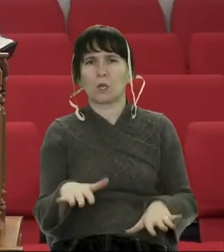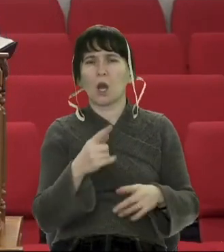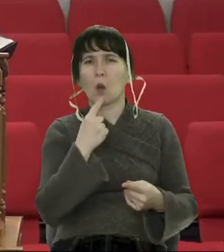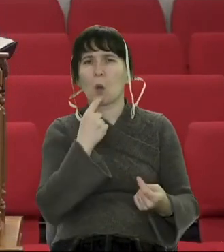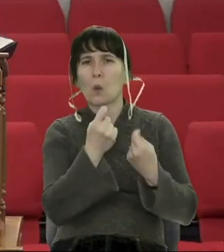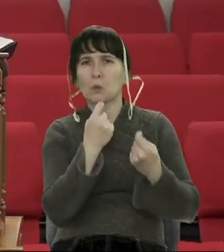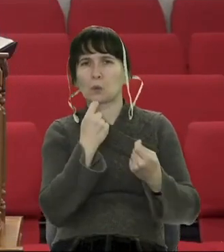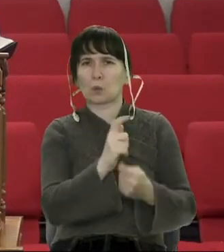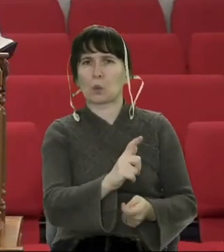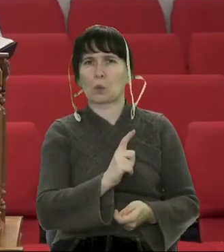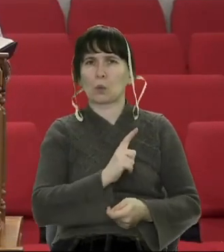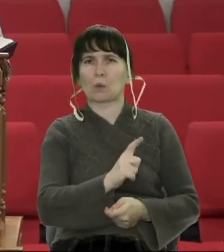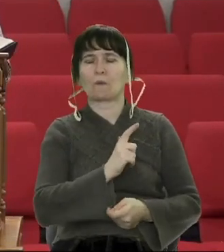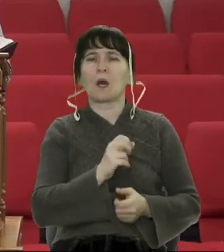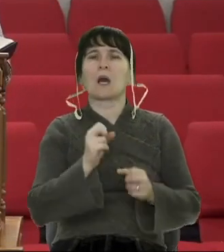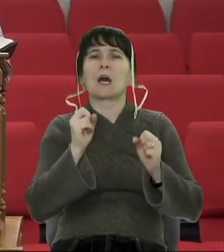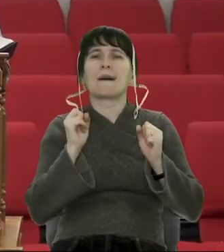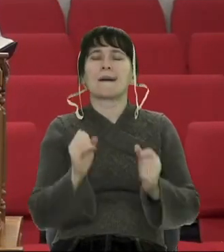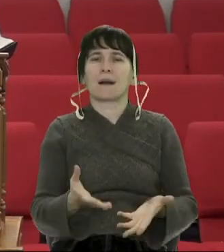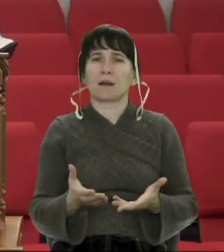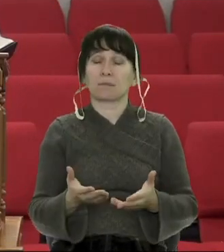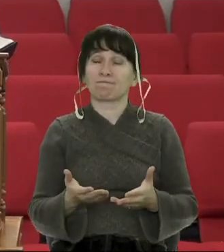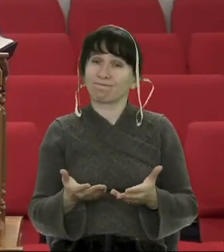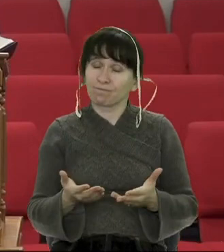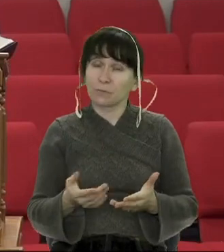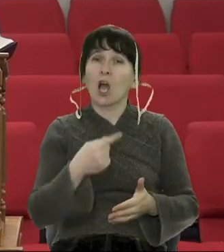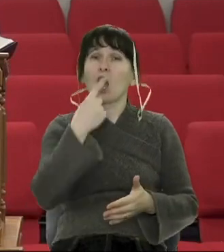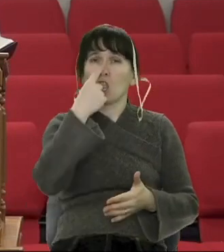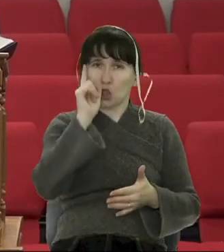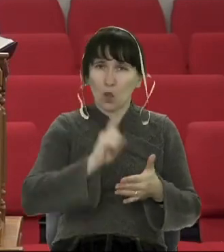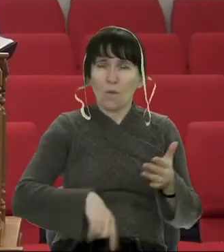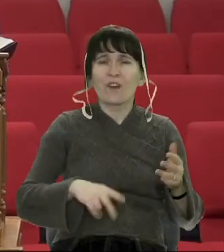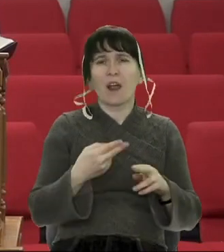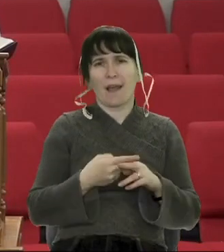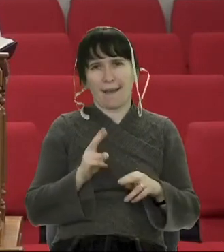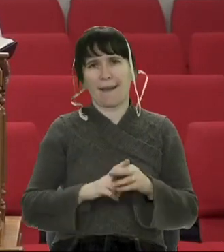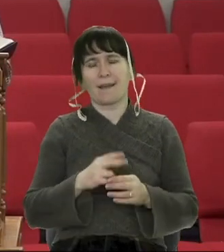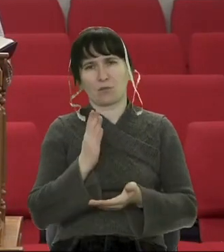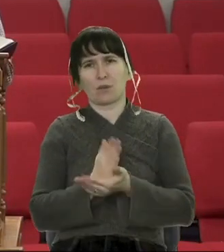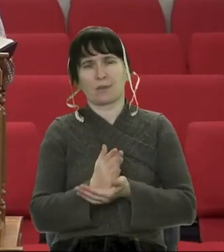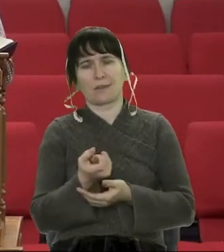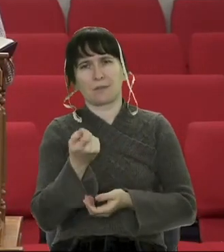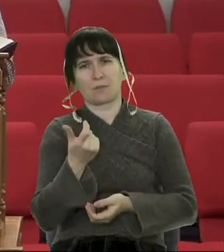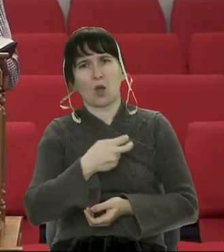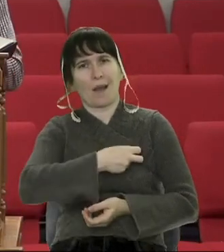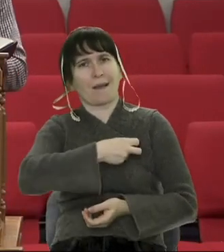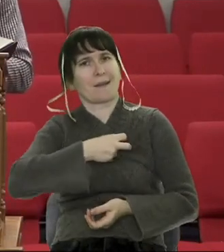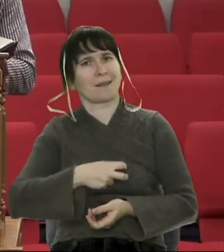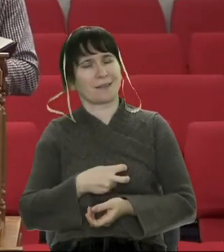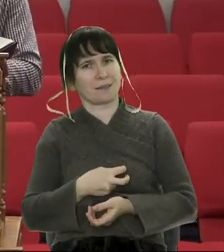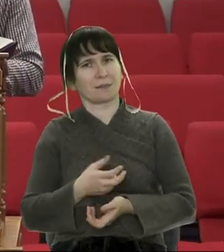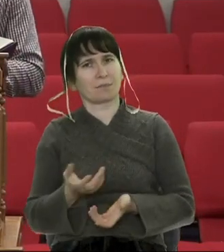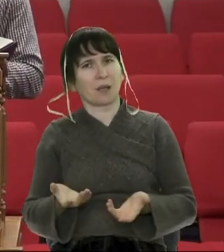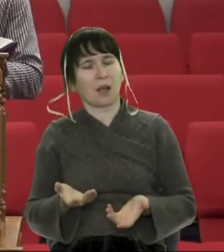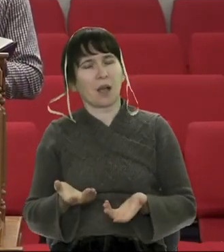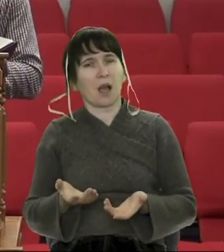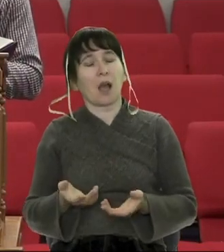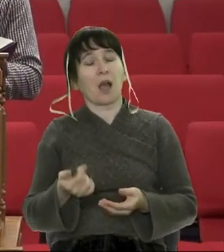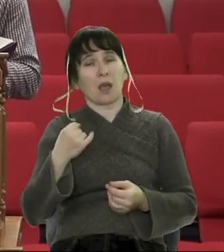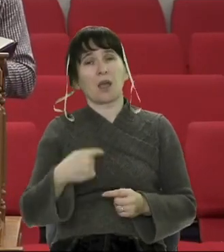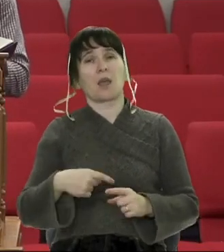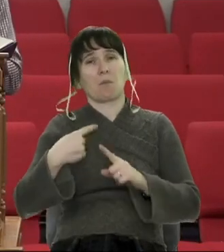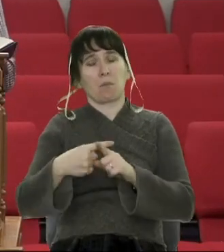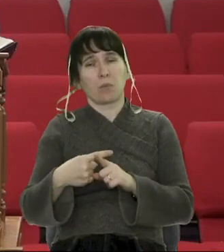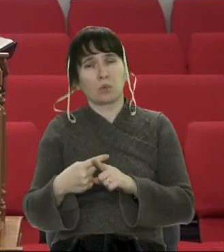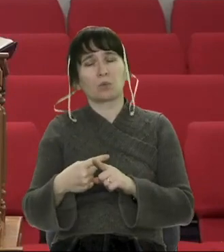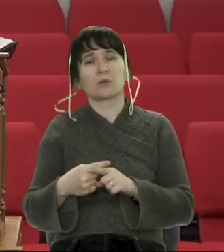І Писання, говорю, повторю, що довіра – це певний ризик, але ми повинні йти на ризик. А також Біблія говорить про мудрість.